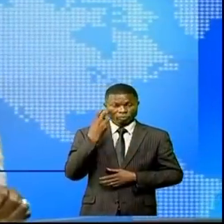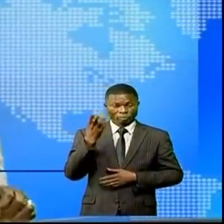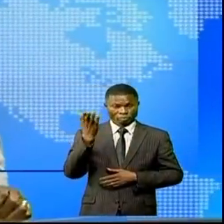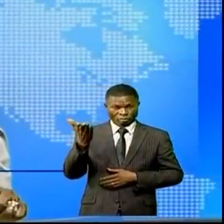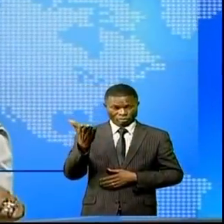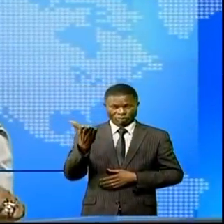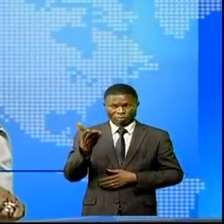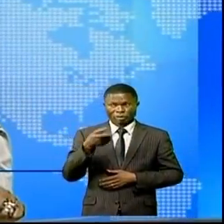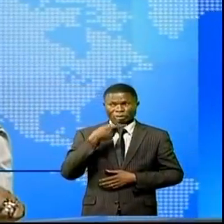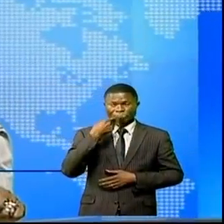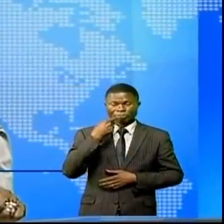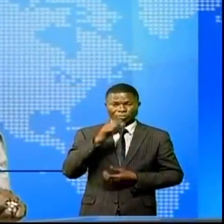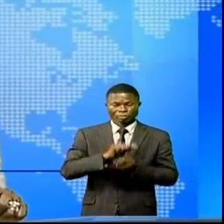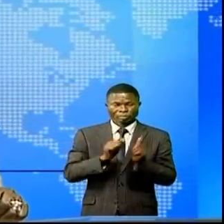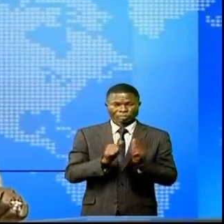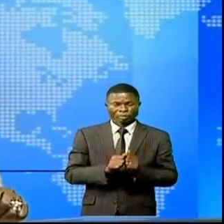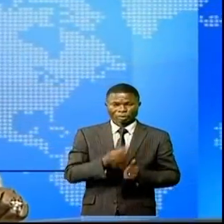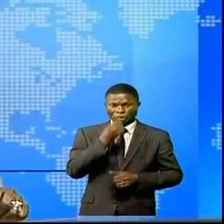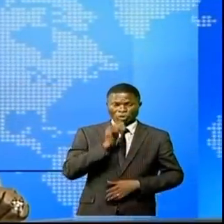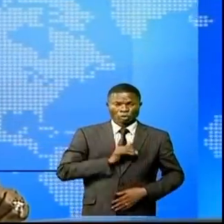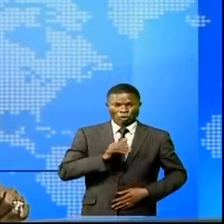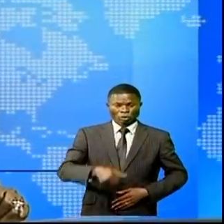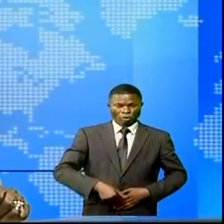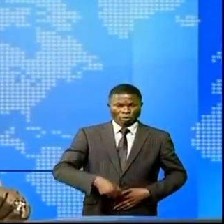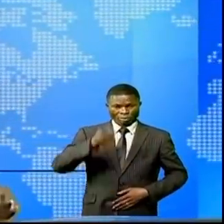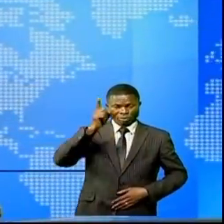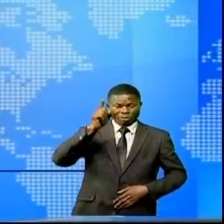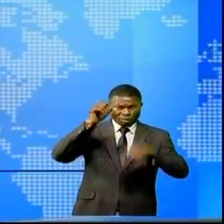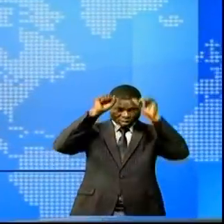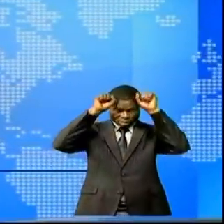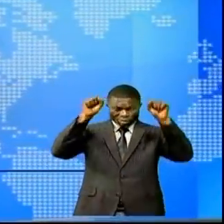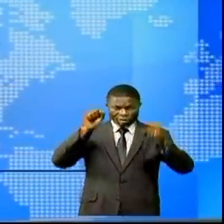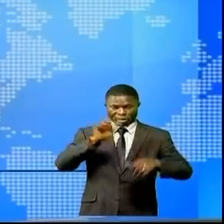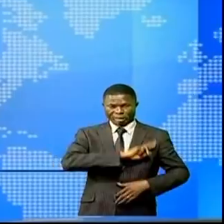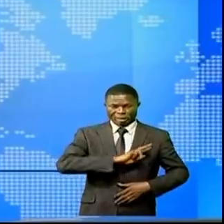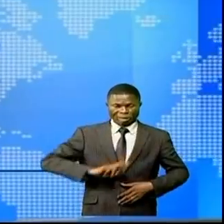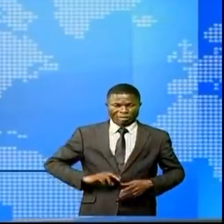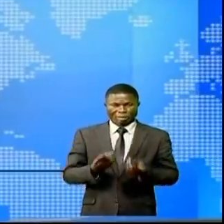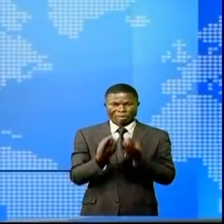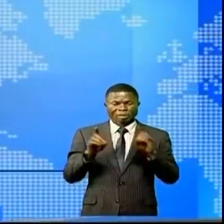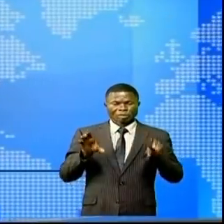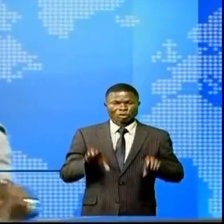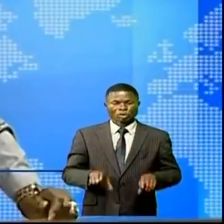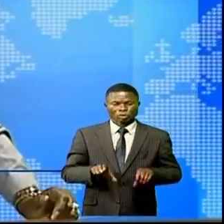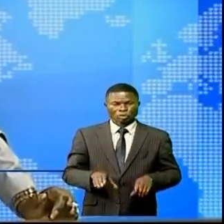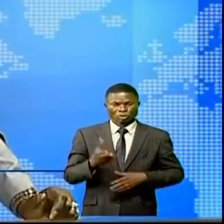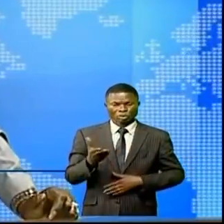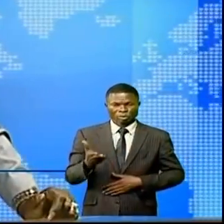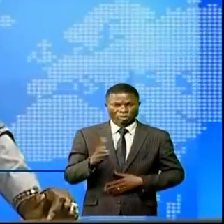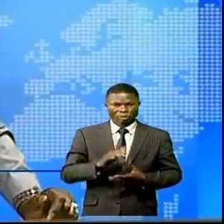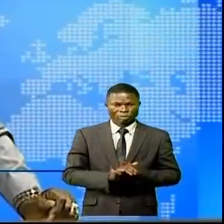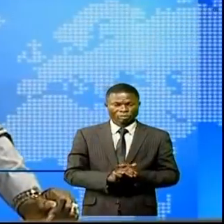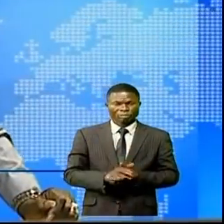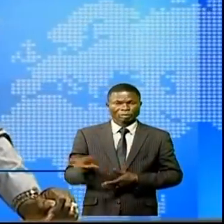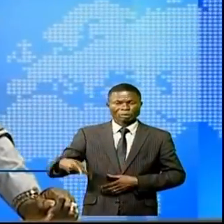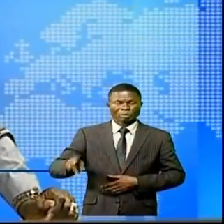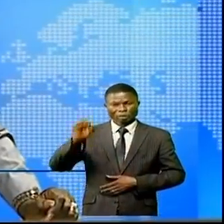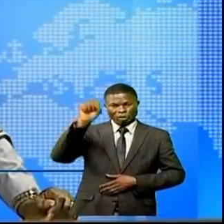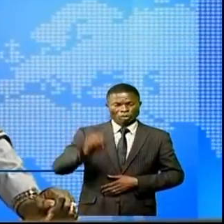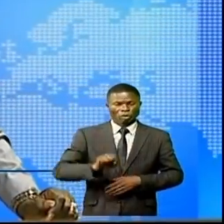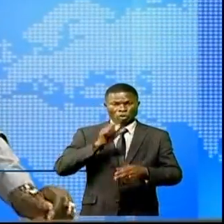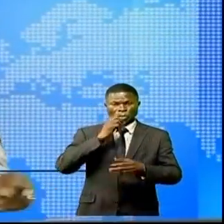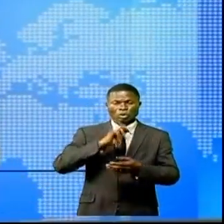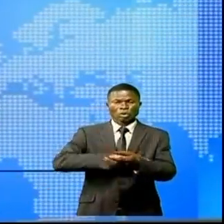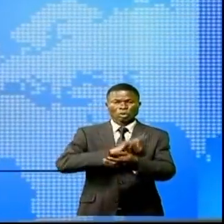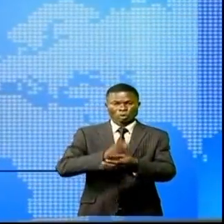qu'il s'agissait Joseph Kassavoubou, qui fut le tout premier président de la République démocratique du Congo. Et dans la province de Sud-Kivu, le